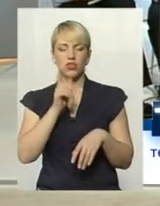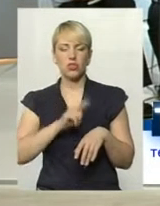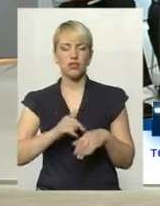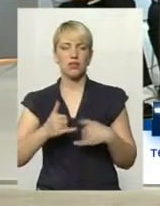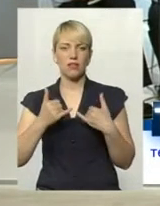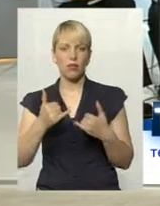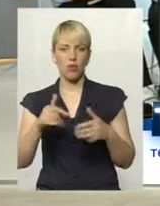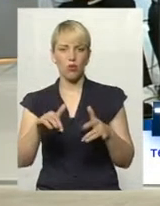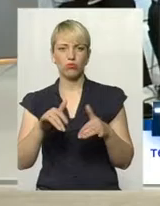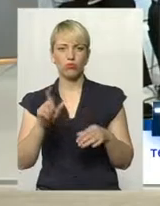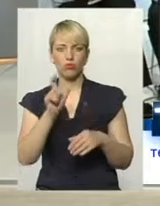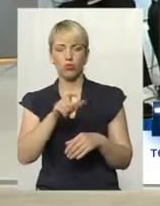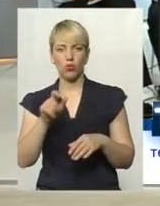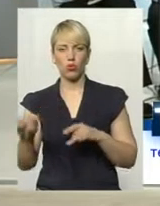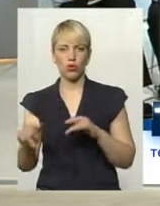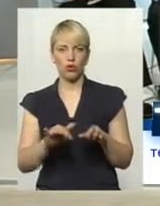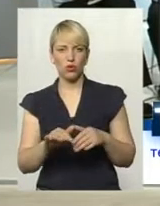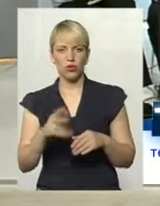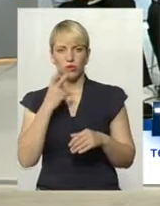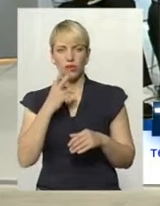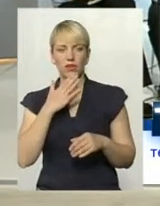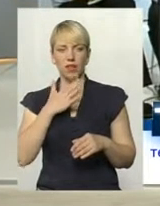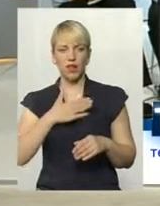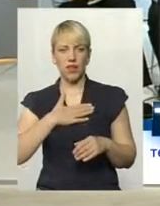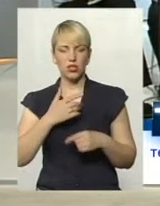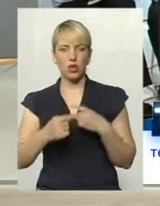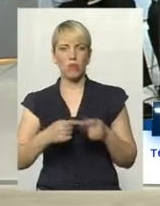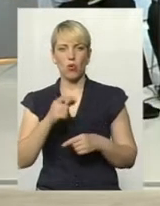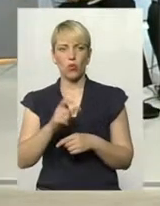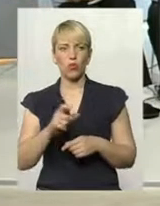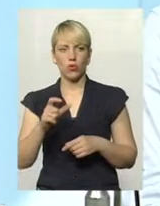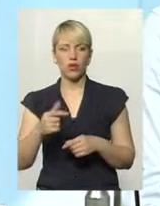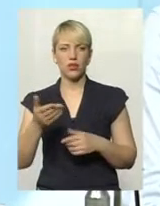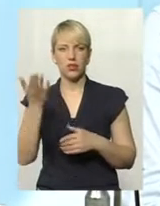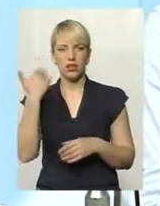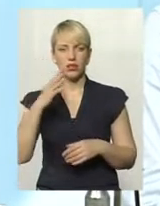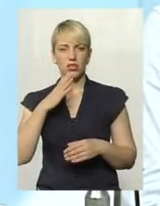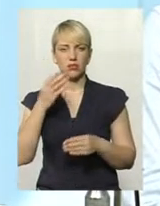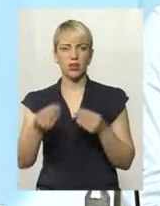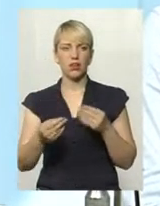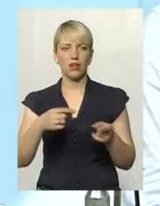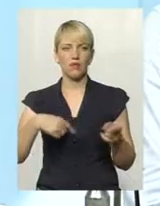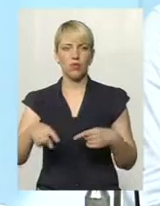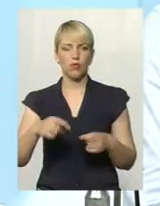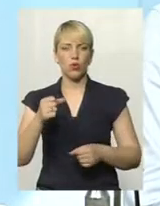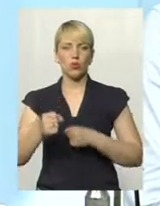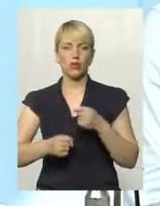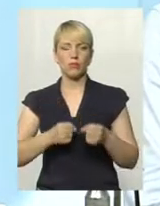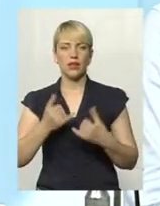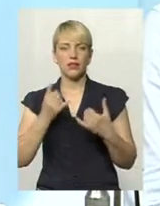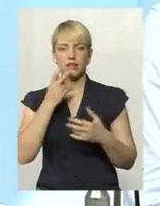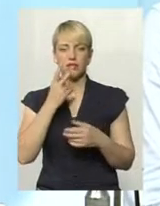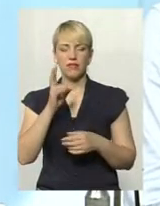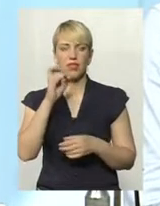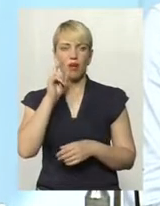час для того, щоб люди рухалися. Взяти навіть наше покоління. Ми тоді і футбол грали, і бігали. А зараз подивився на